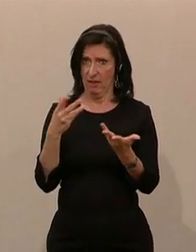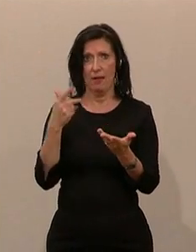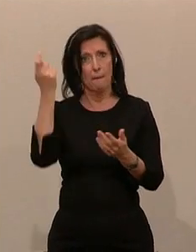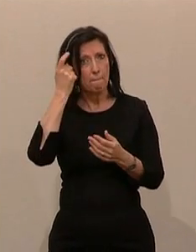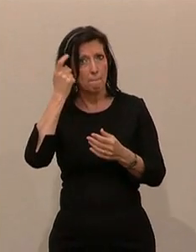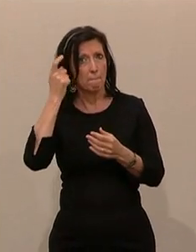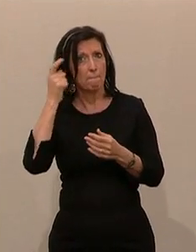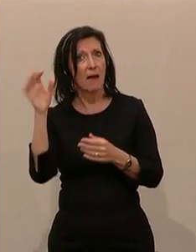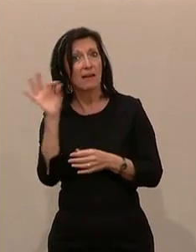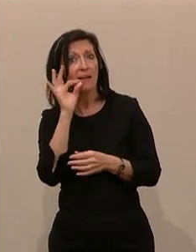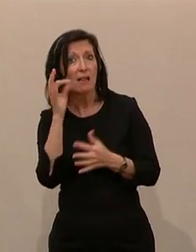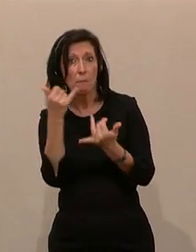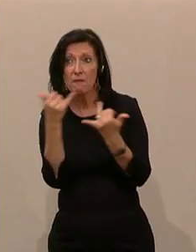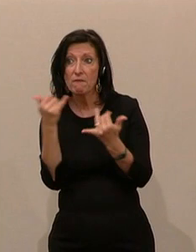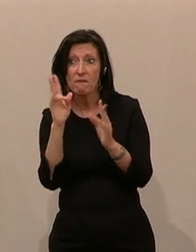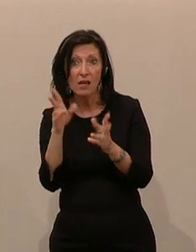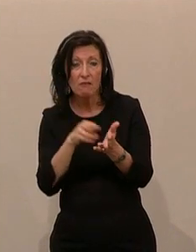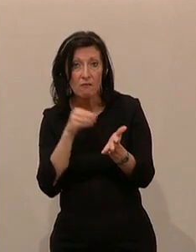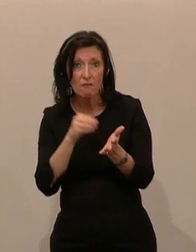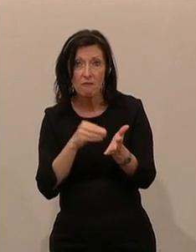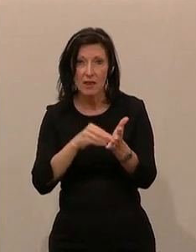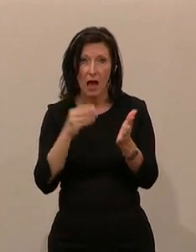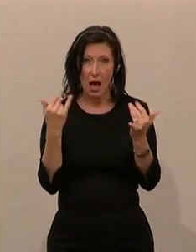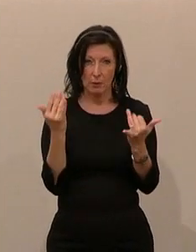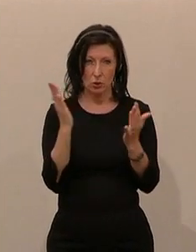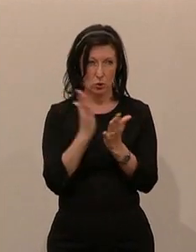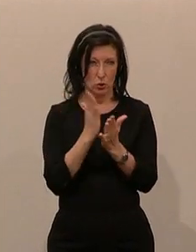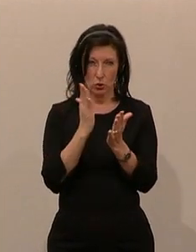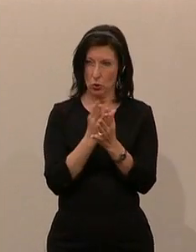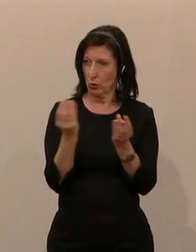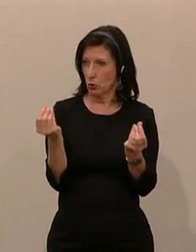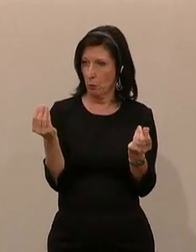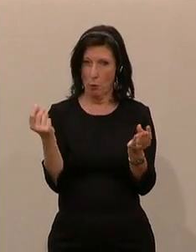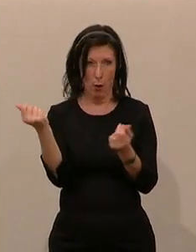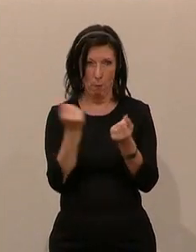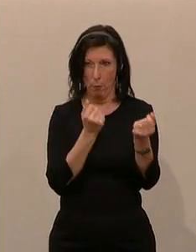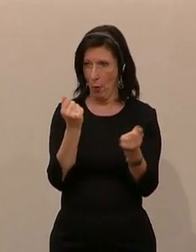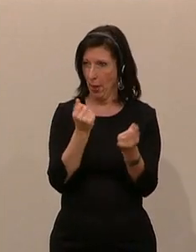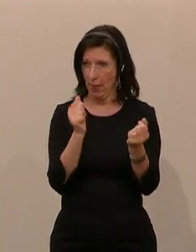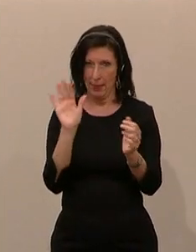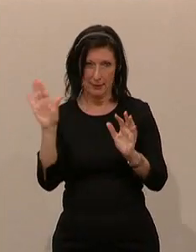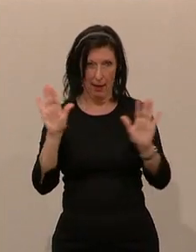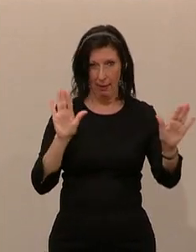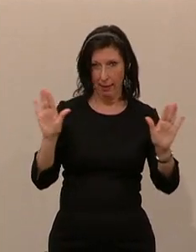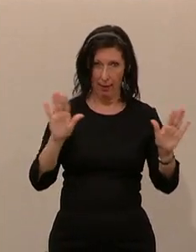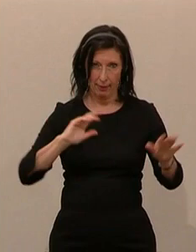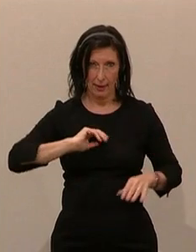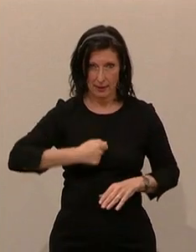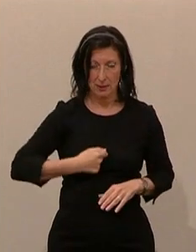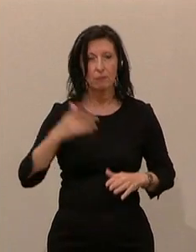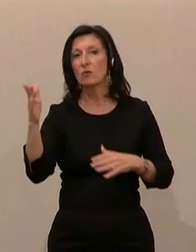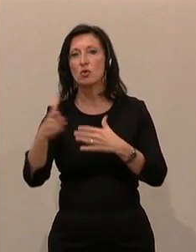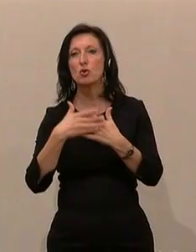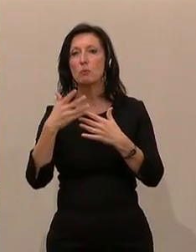politische Auftragsarbeit auf jeder Seite förmlich herauslesen. So wird zum Beispiel eingegangen auf das